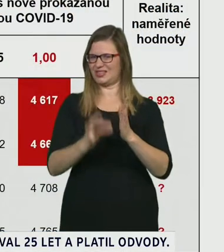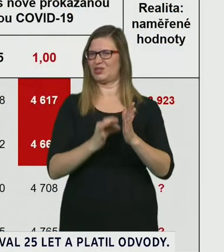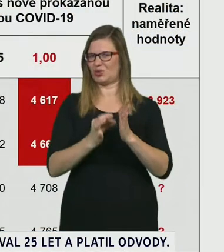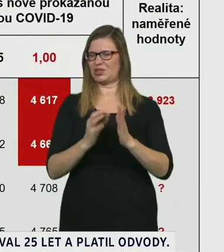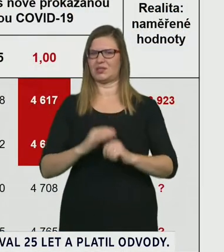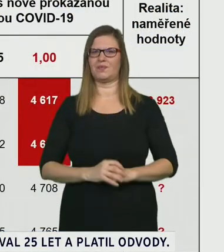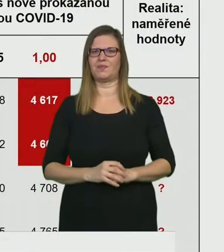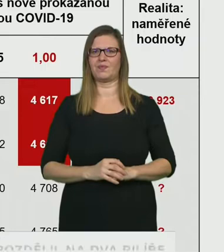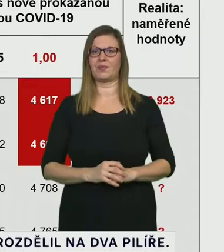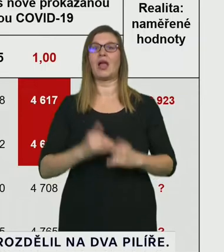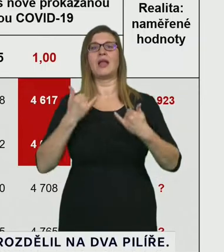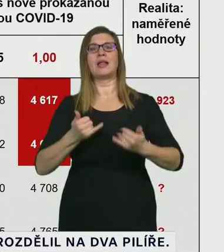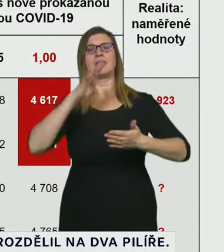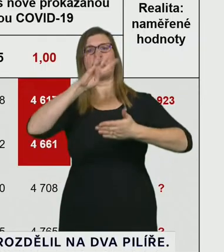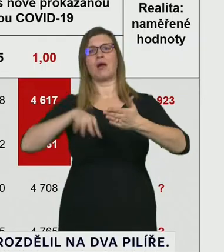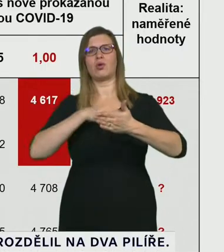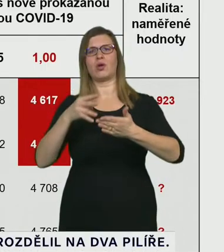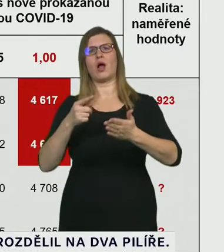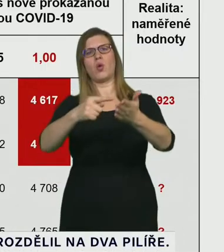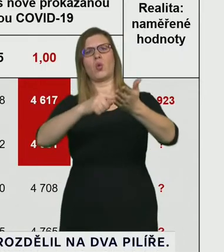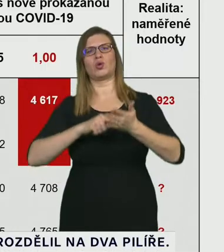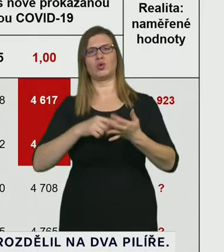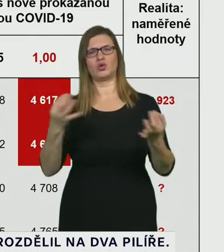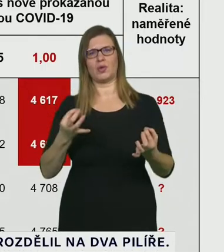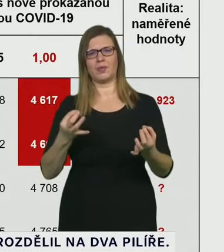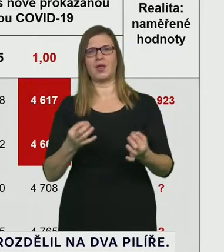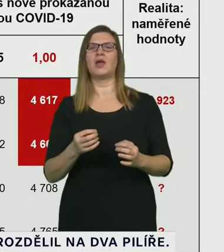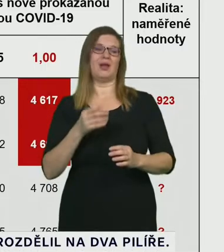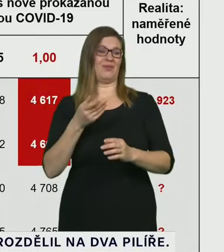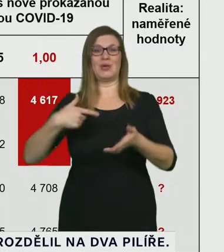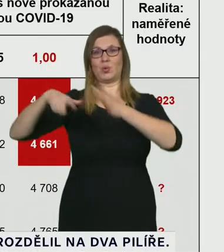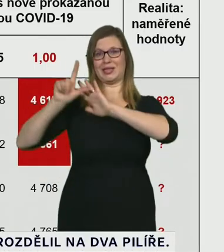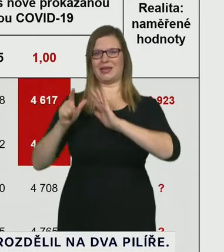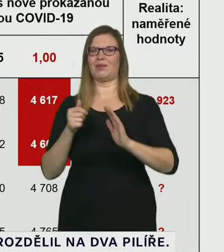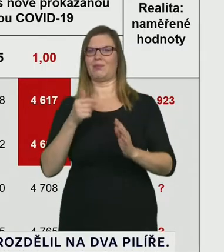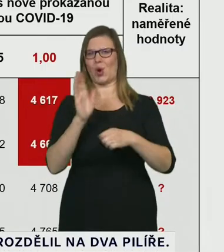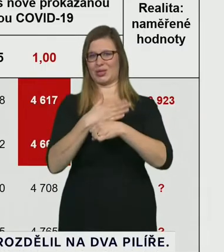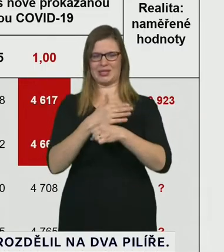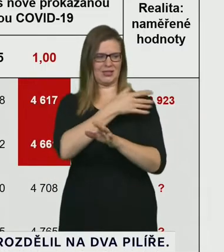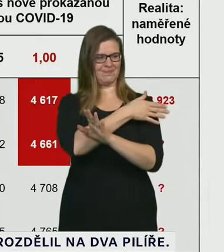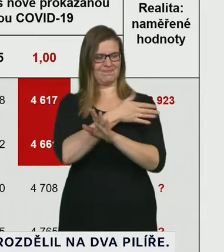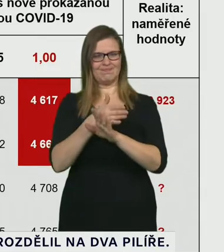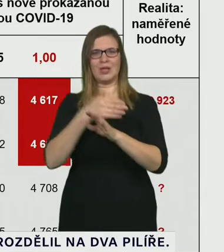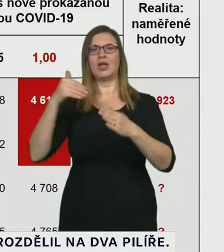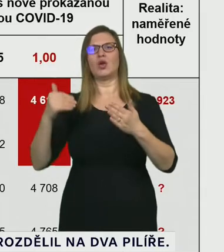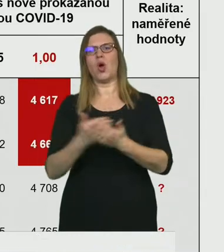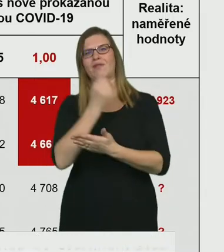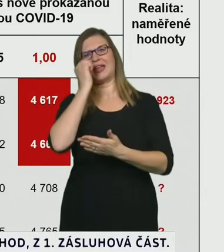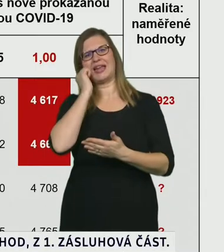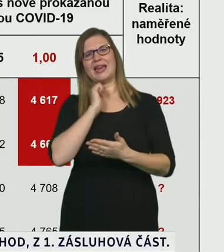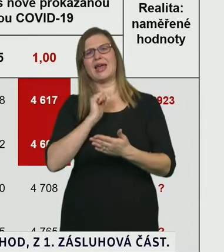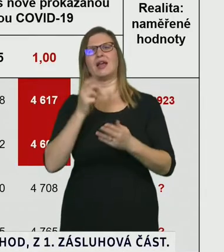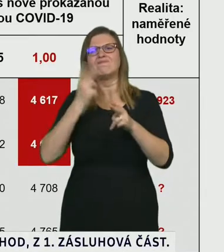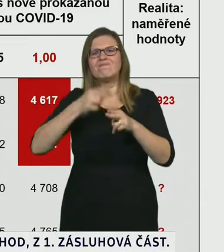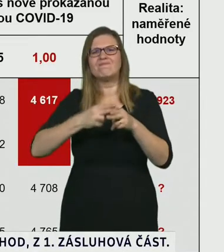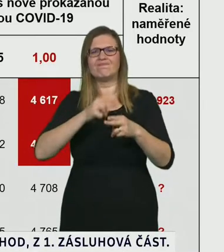prosincový týden dopadnul tak, že průměrně bylo zhruba 4 tisíce denně nově diagnostikovaných při srovnatelné testové